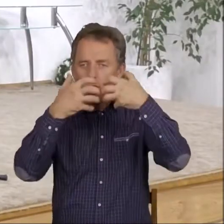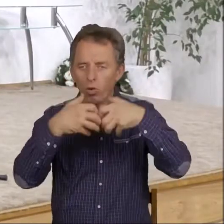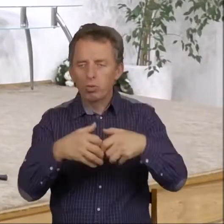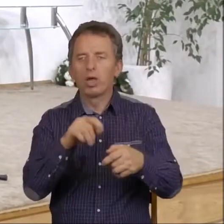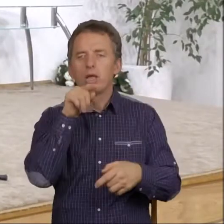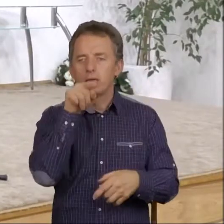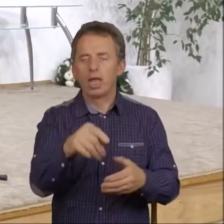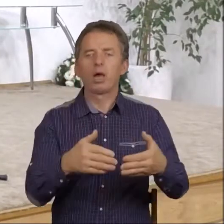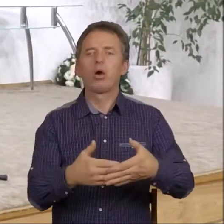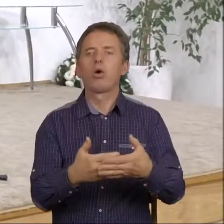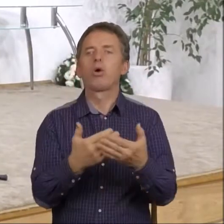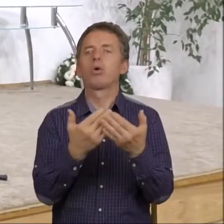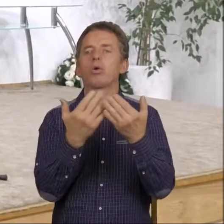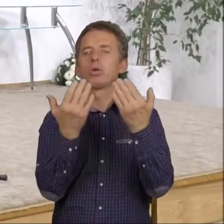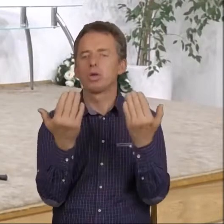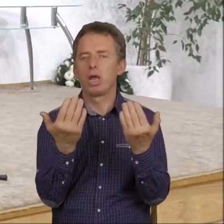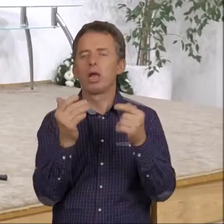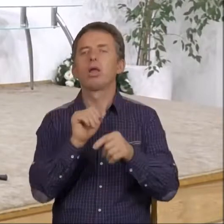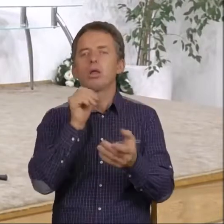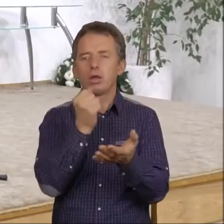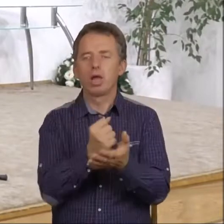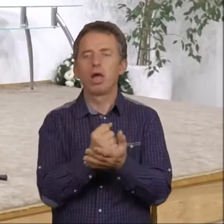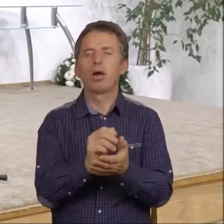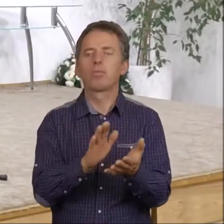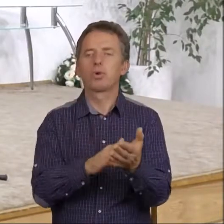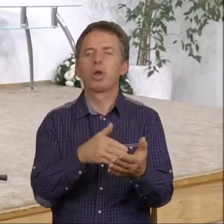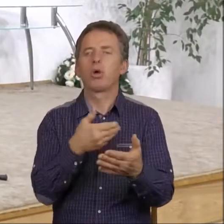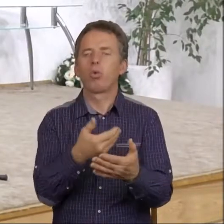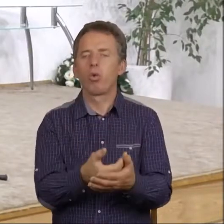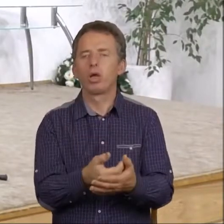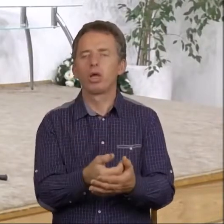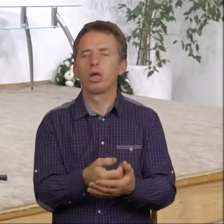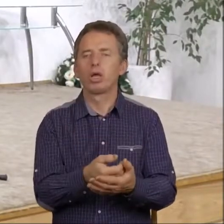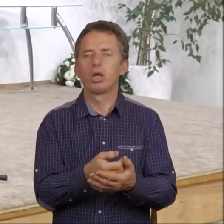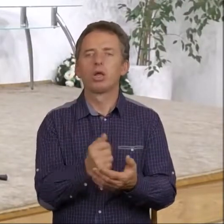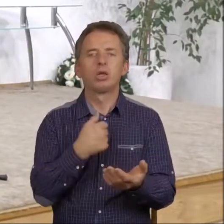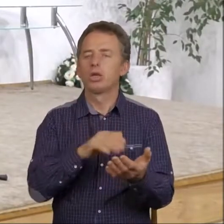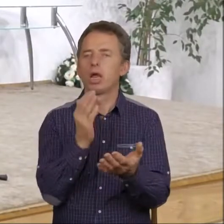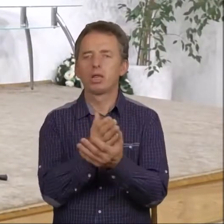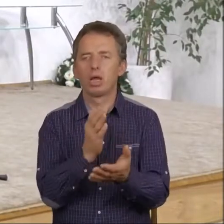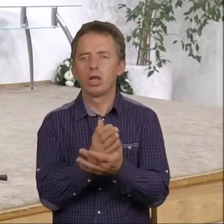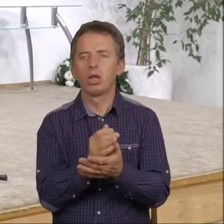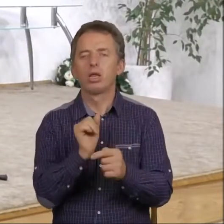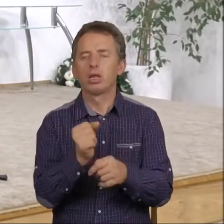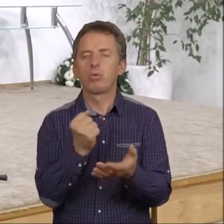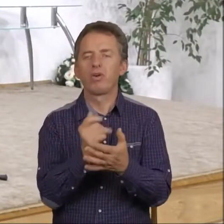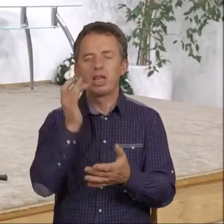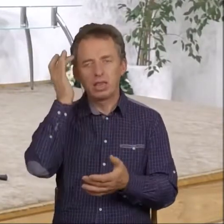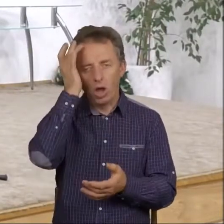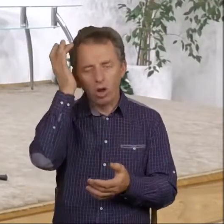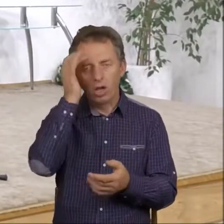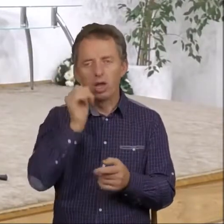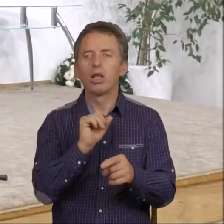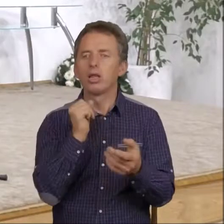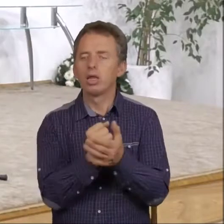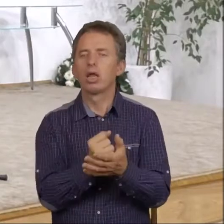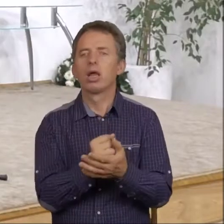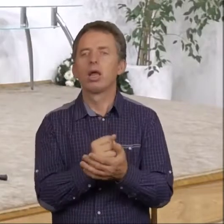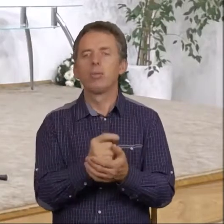tego dnia. On jest dzisiaj lansowany na przykład już nie tylko ze względów teologicznych, ale ze względów